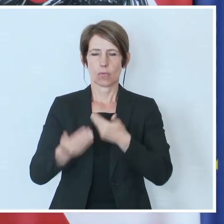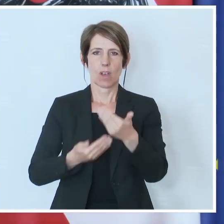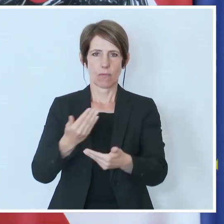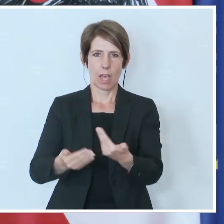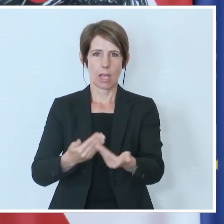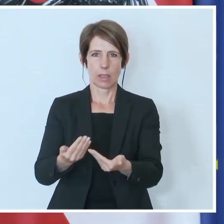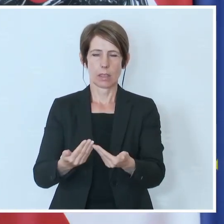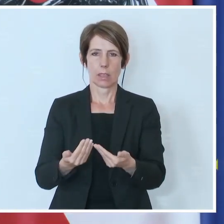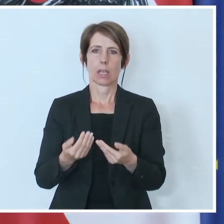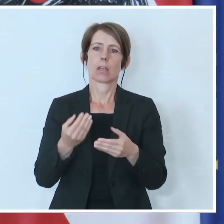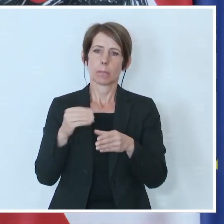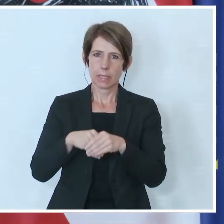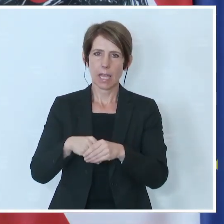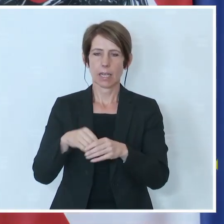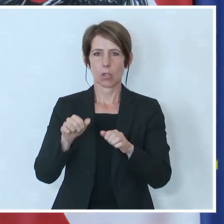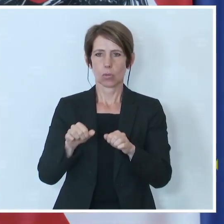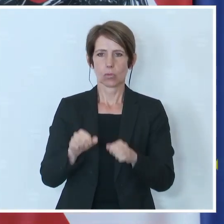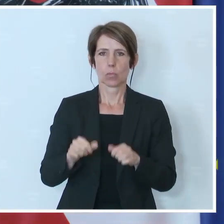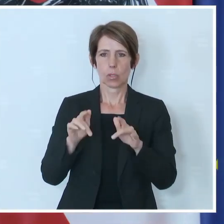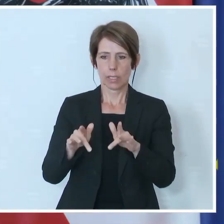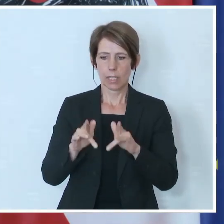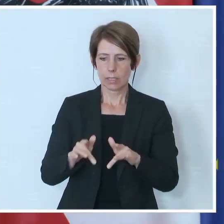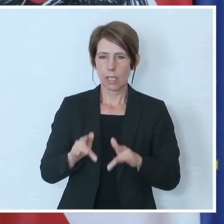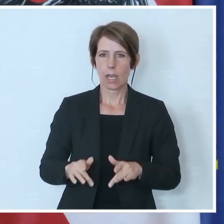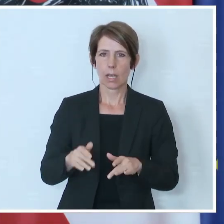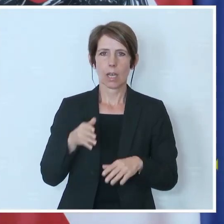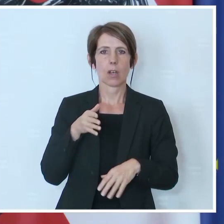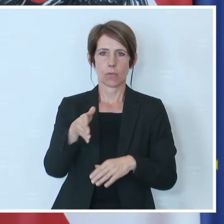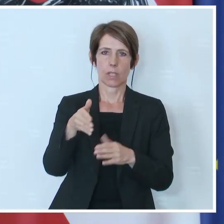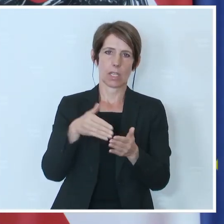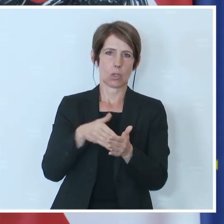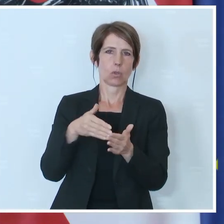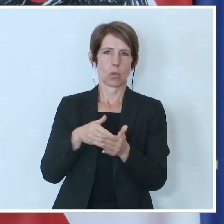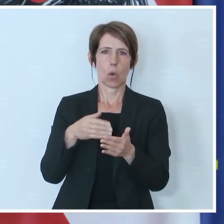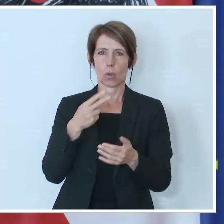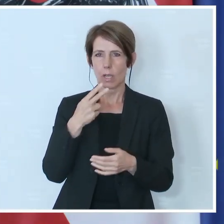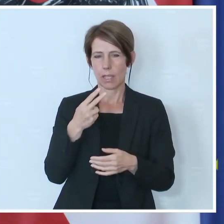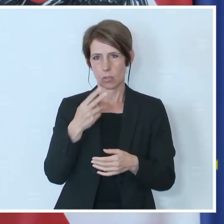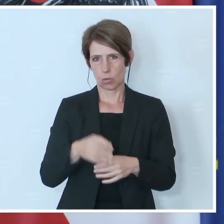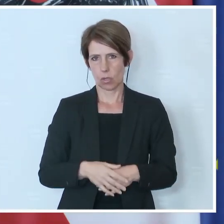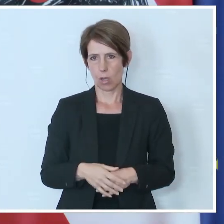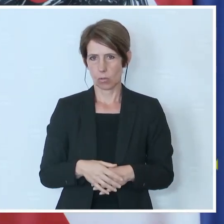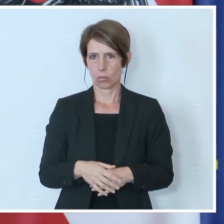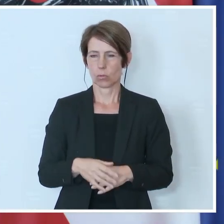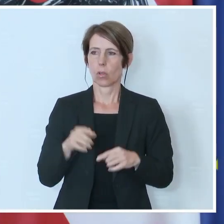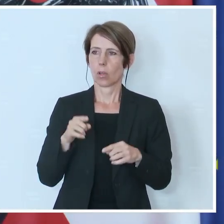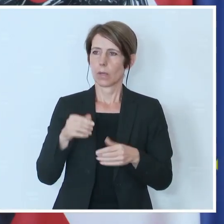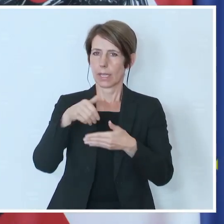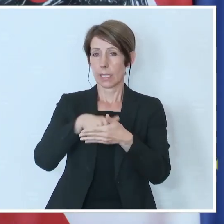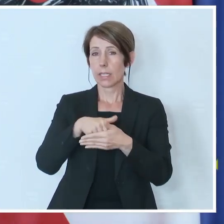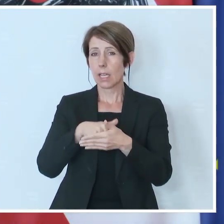entsprechenden Beteiligungsmöglichkeiten vorgesehen sind, hier das Auslangen zu finden sein. In der Sache selber